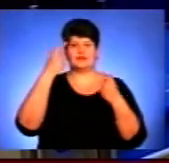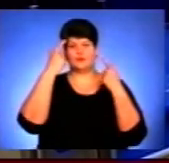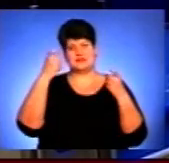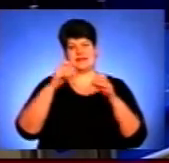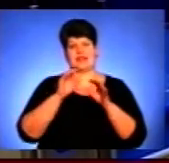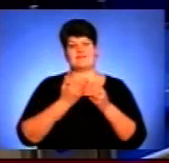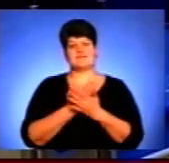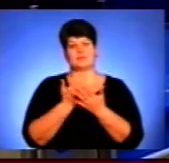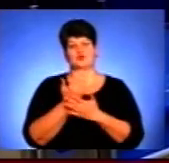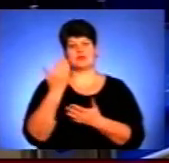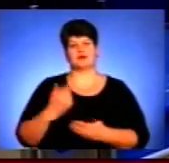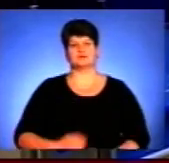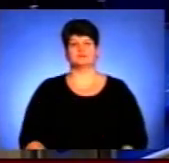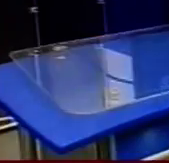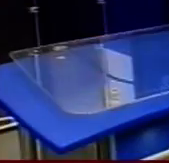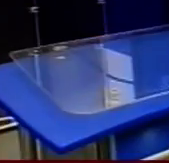випусках.